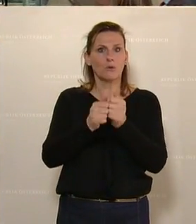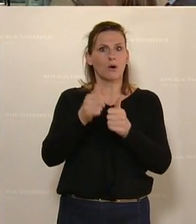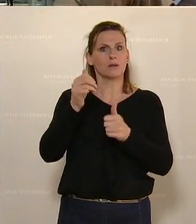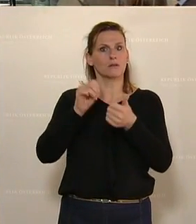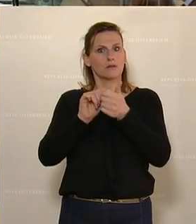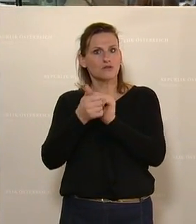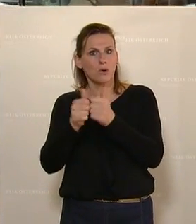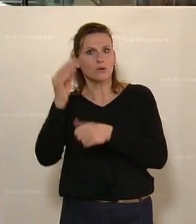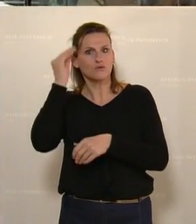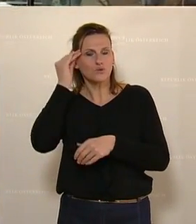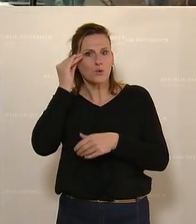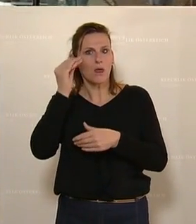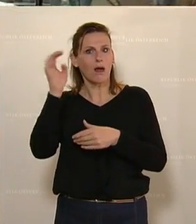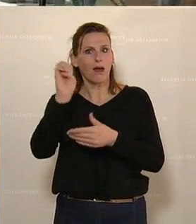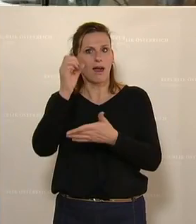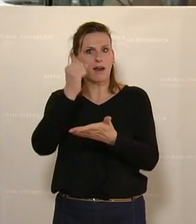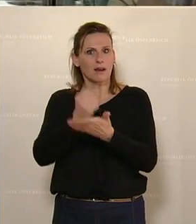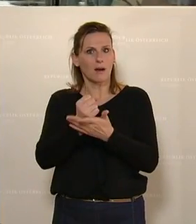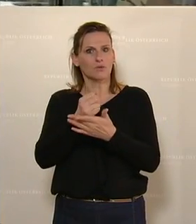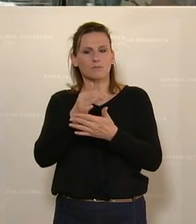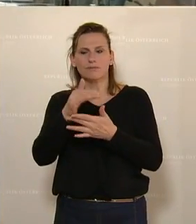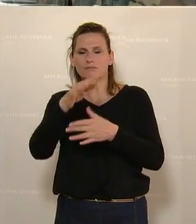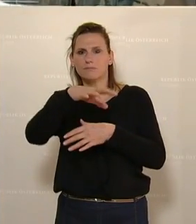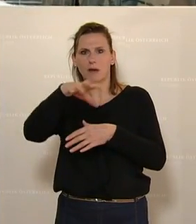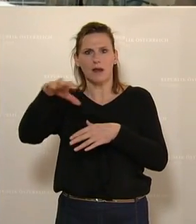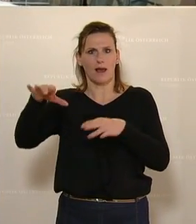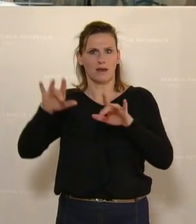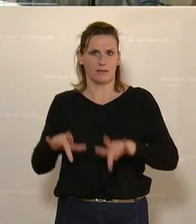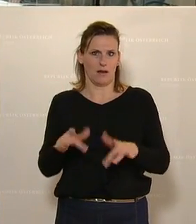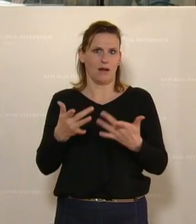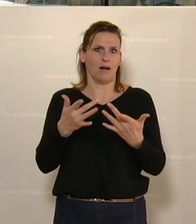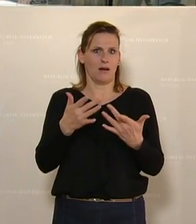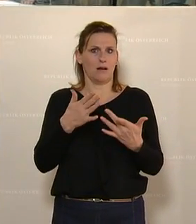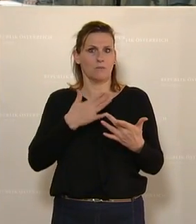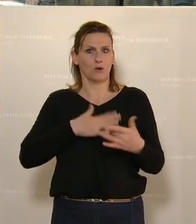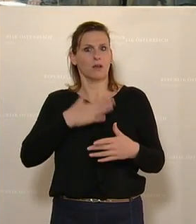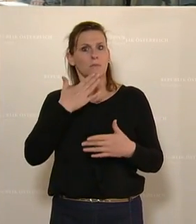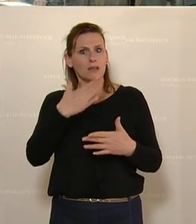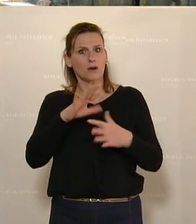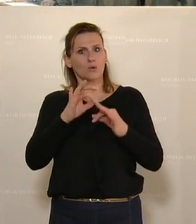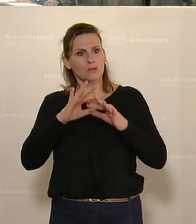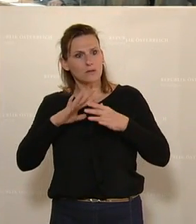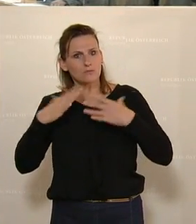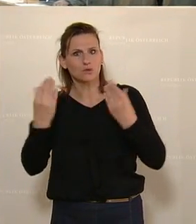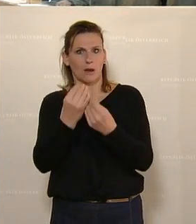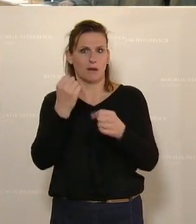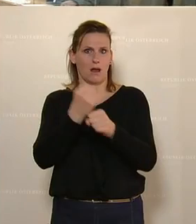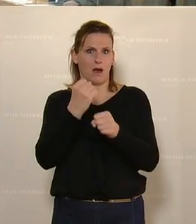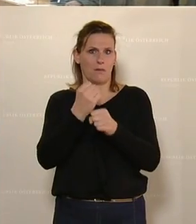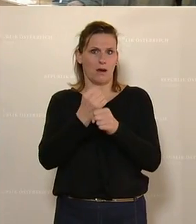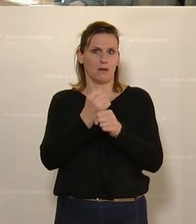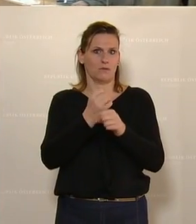und in etlichen weiteren Bereichen hier arbeiten. Ich bedanke mich auch für die gute Zusammenarbeit bei den